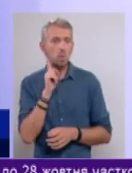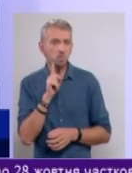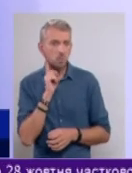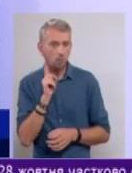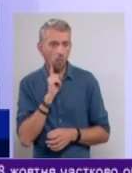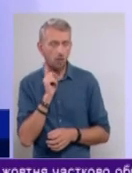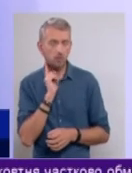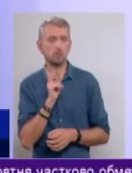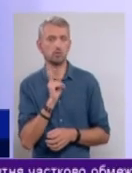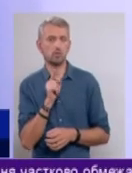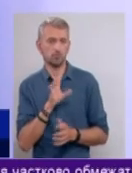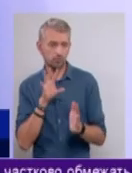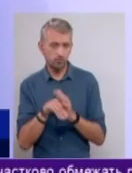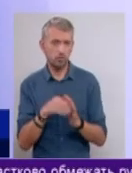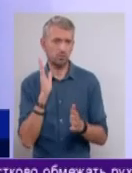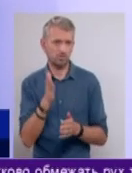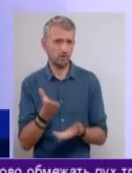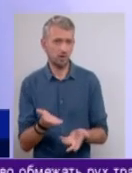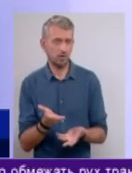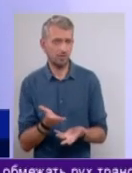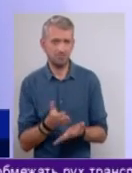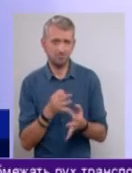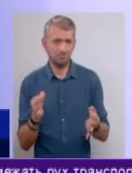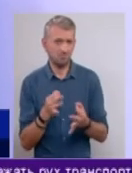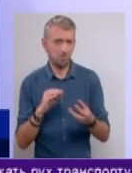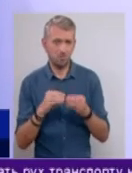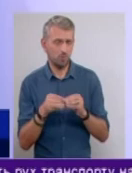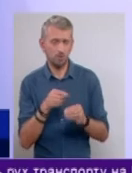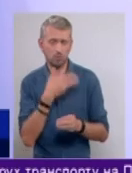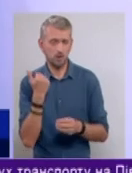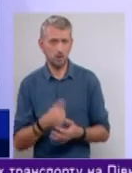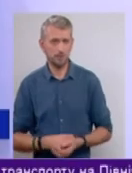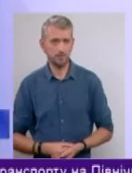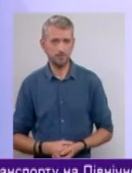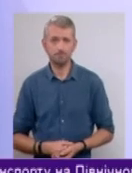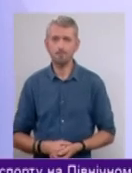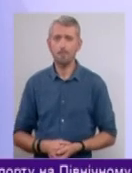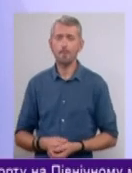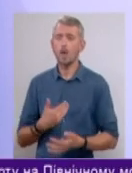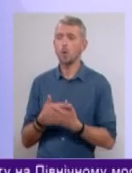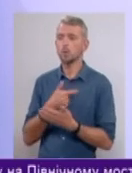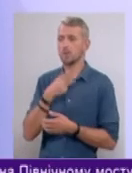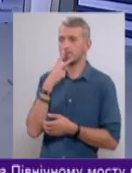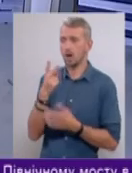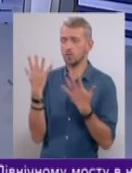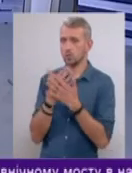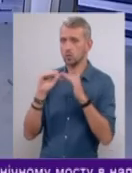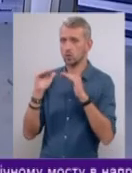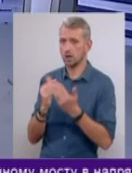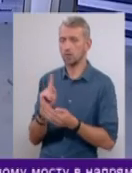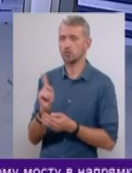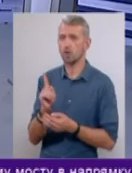яка до неї долучиться. Це жодних проблем в цьому плані немає. Ну, і от ми бачили сюжету, що